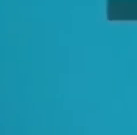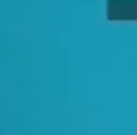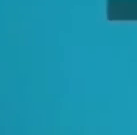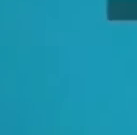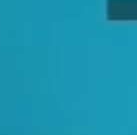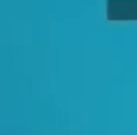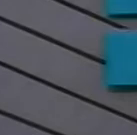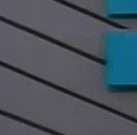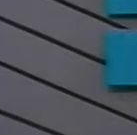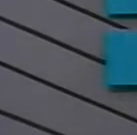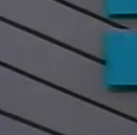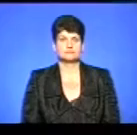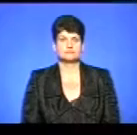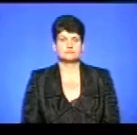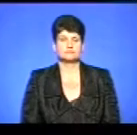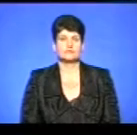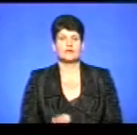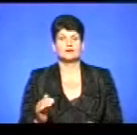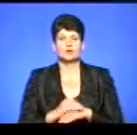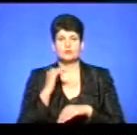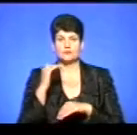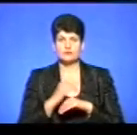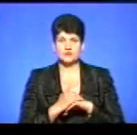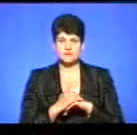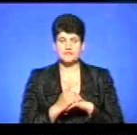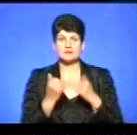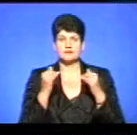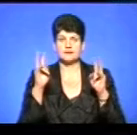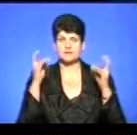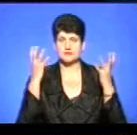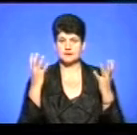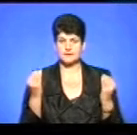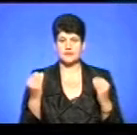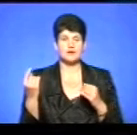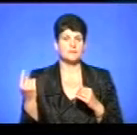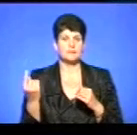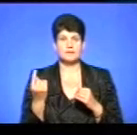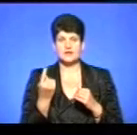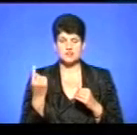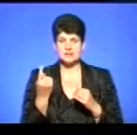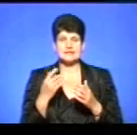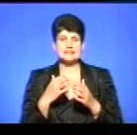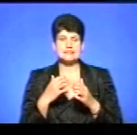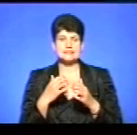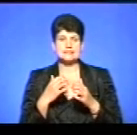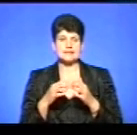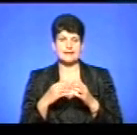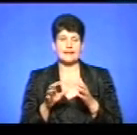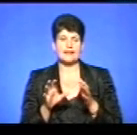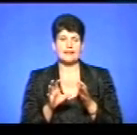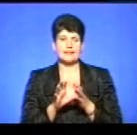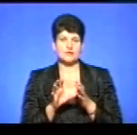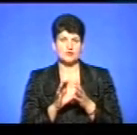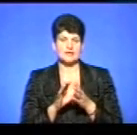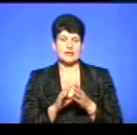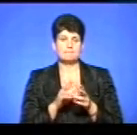Музика Доброго вечора. В ефірі тема дня. Вперше сервіс електронних петицій в Україні запрацював наприкінці